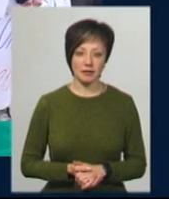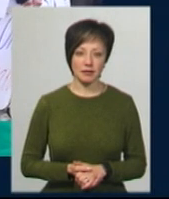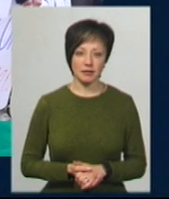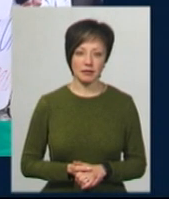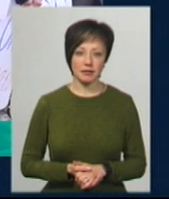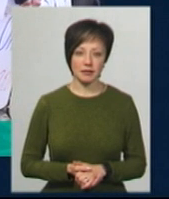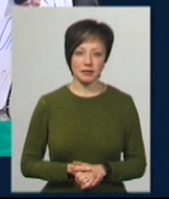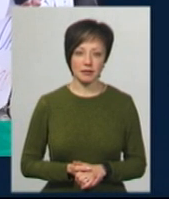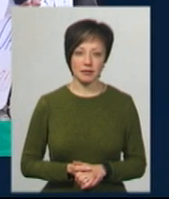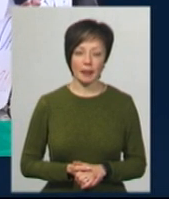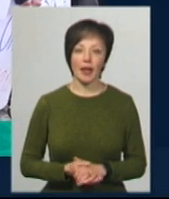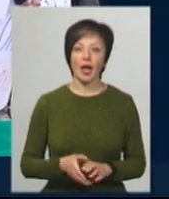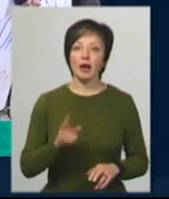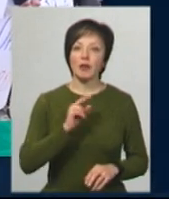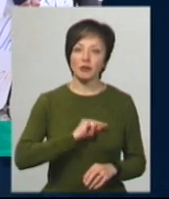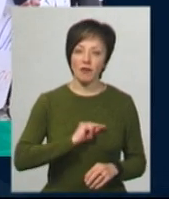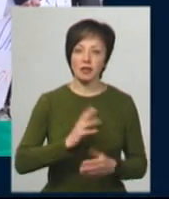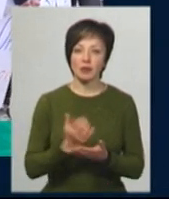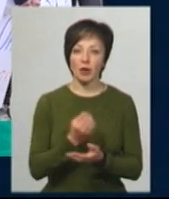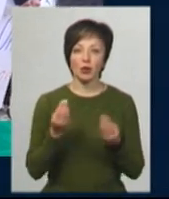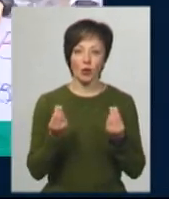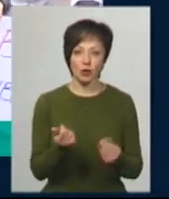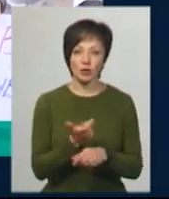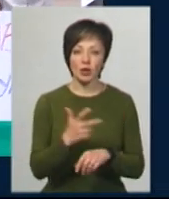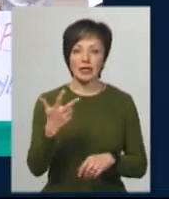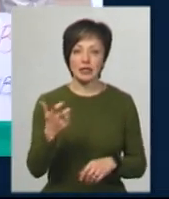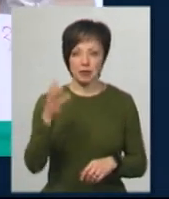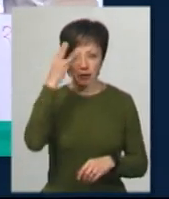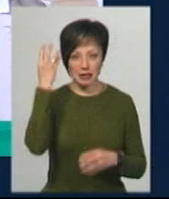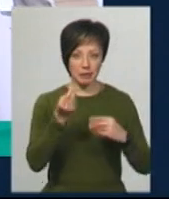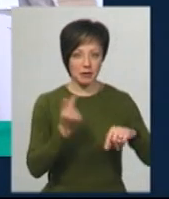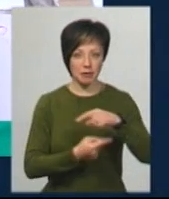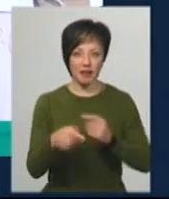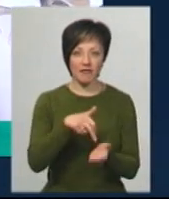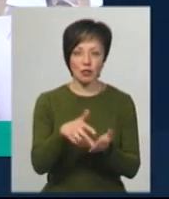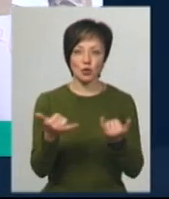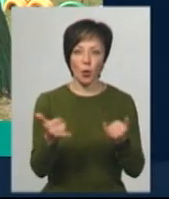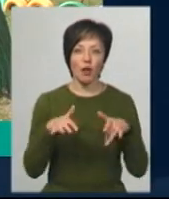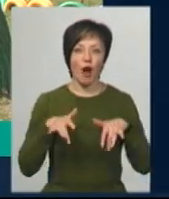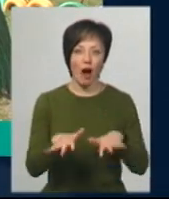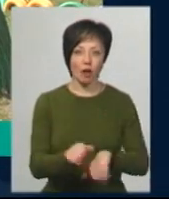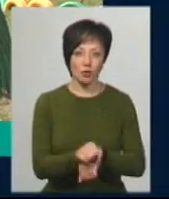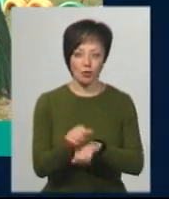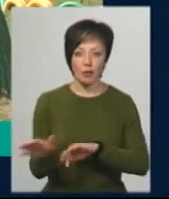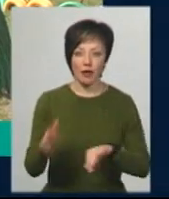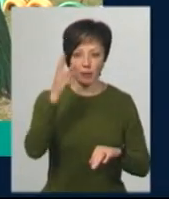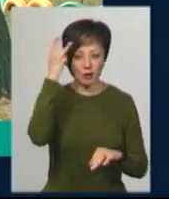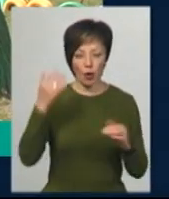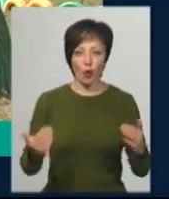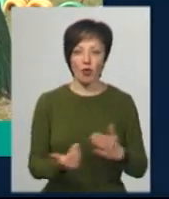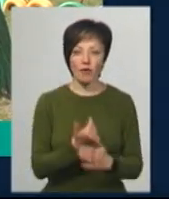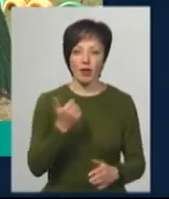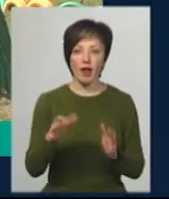Музика Працювати і заробляти гроші. Понад три сотні хмельницьких підприємців вийшли сьогодні на акцію. У Хмельницькому оновили